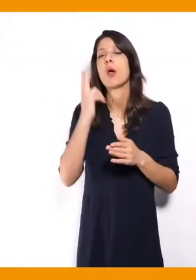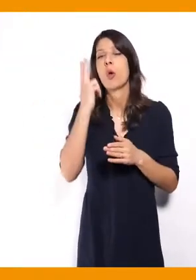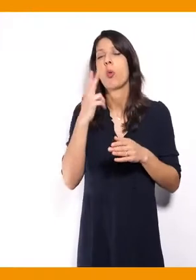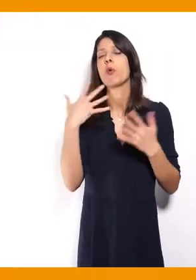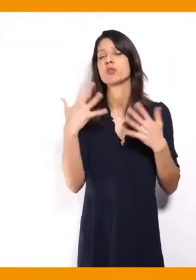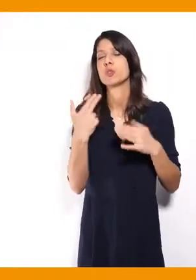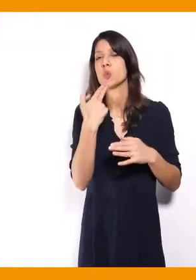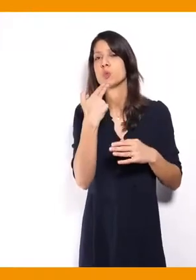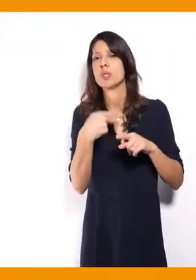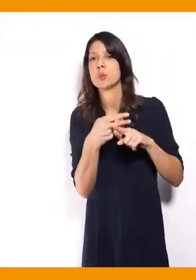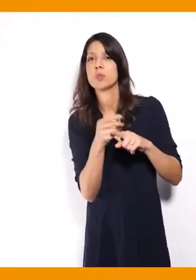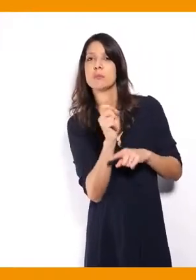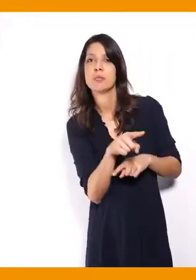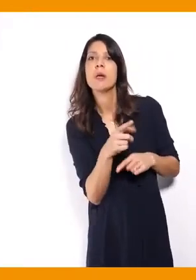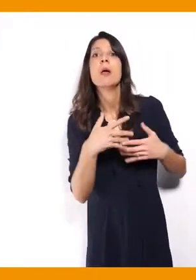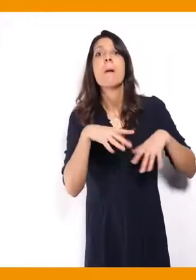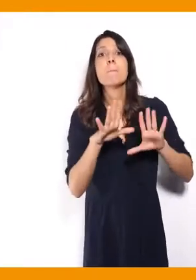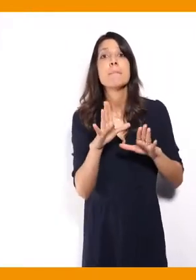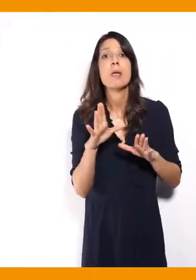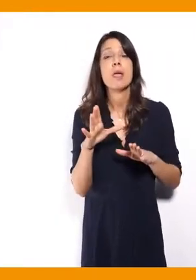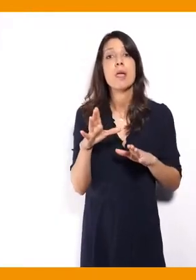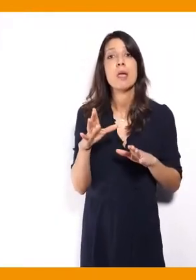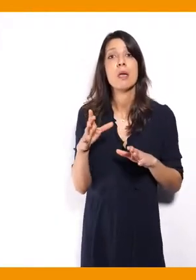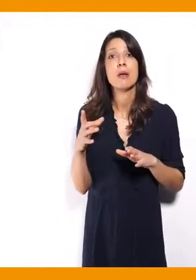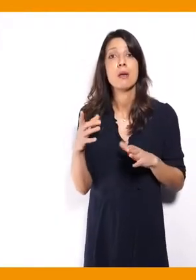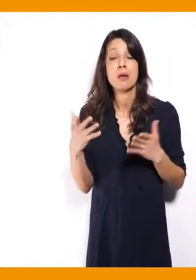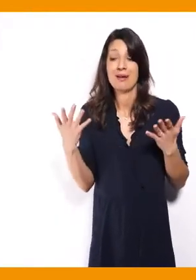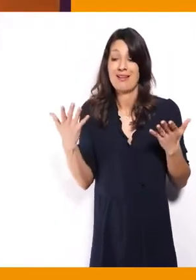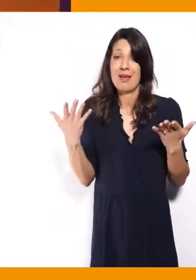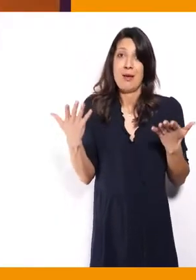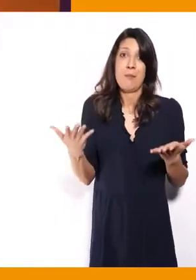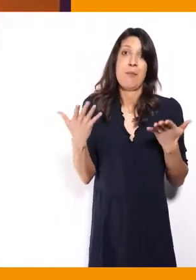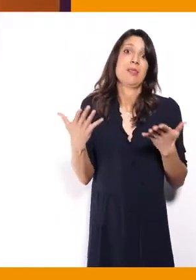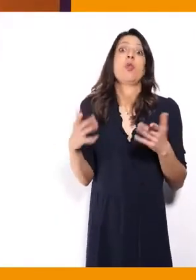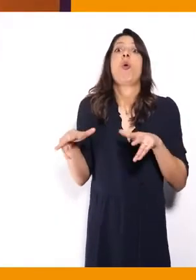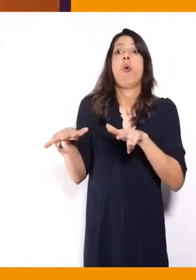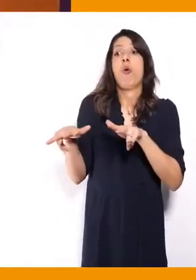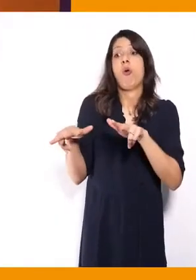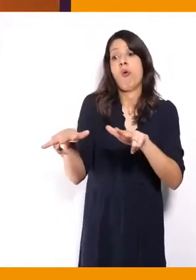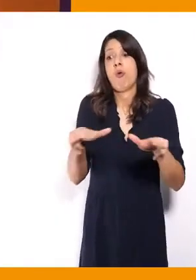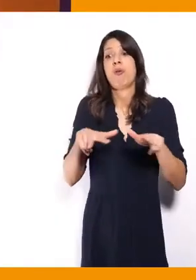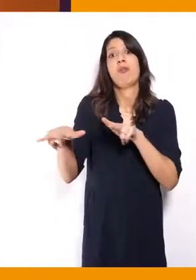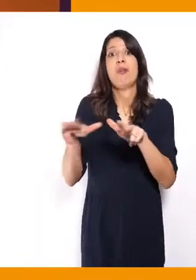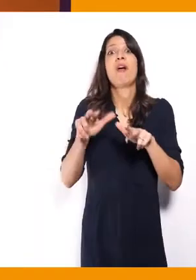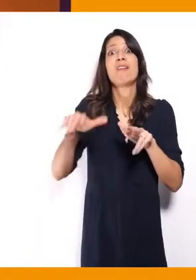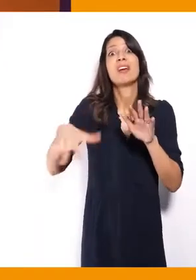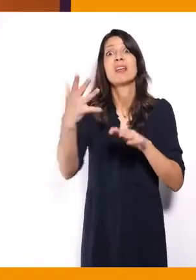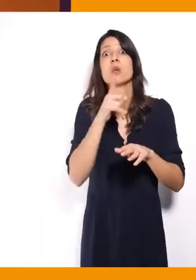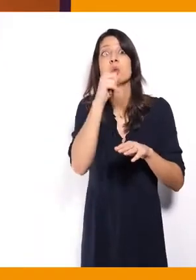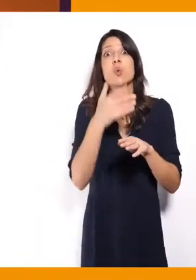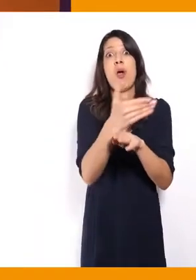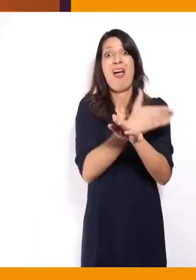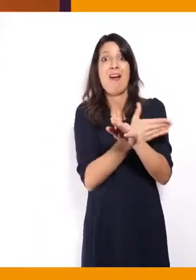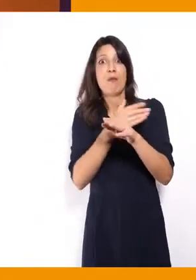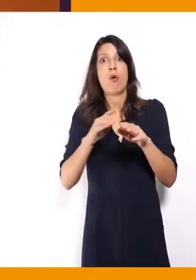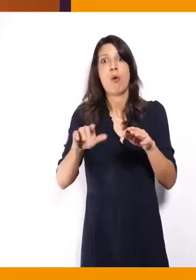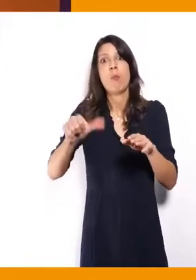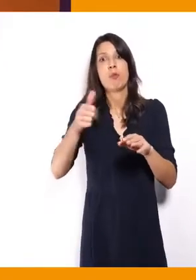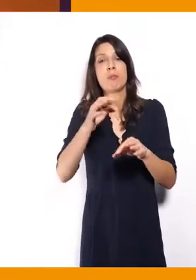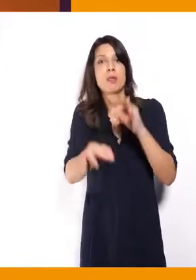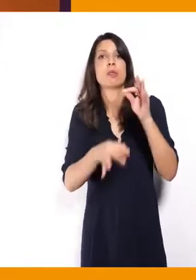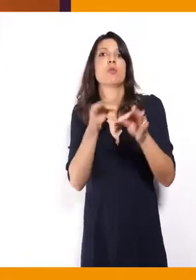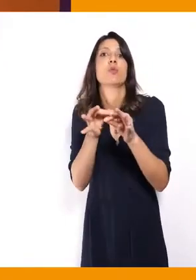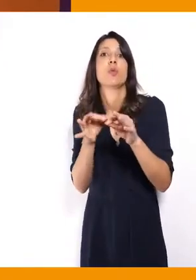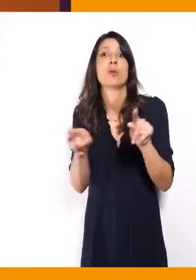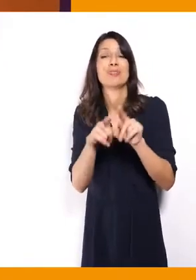Mais le seul sujet de la propagande officielle, à savoir ces spots qui arrivent 15 jours avant et la profession de foi, qu'il faut aller